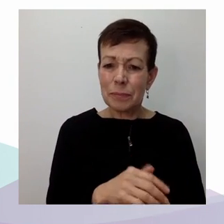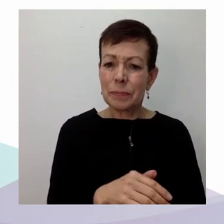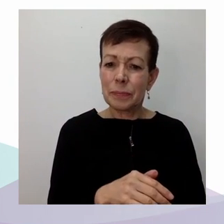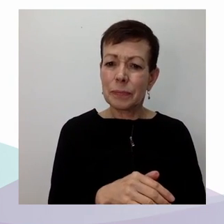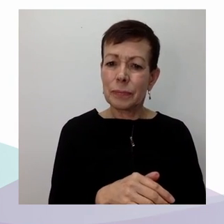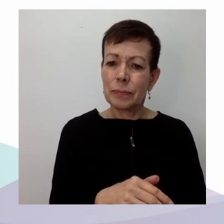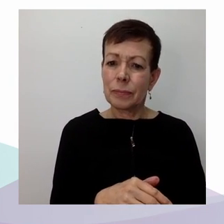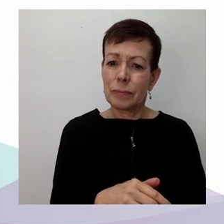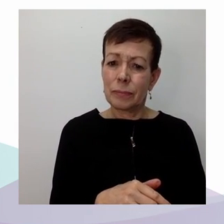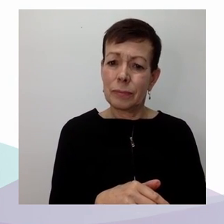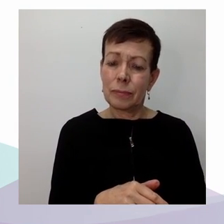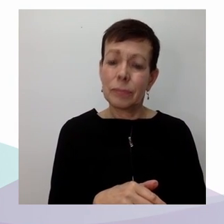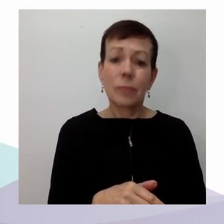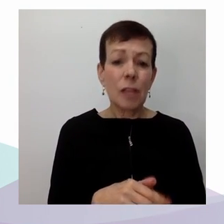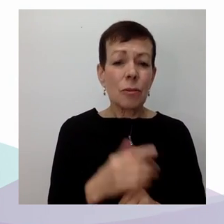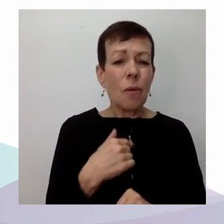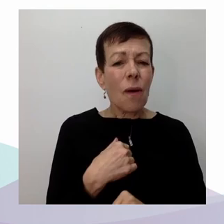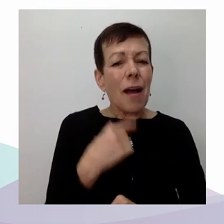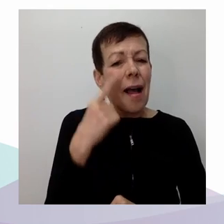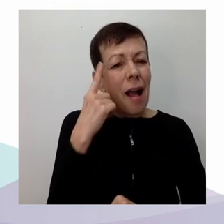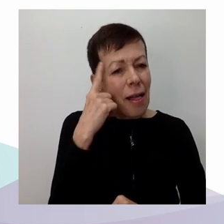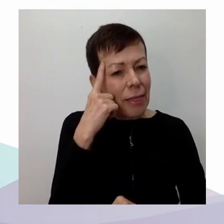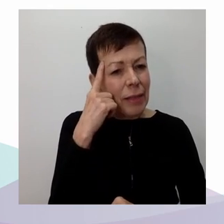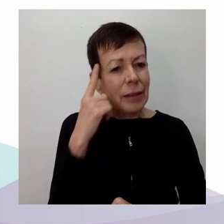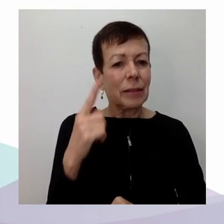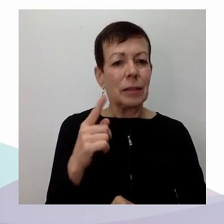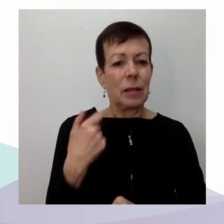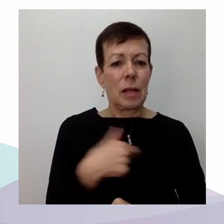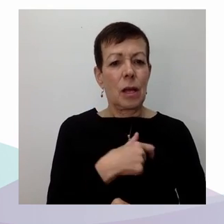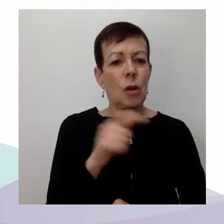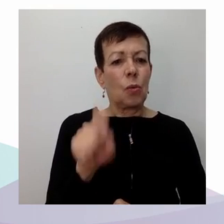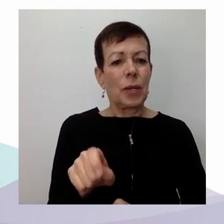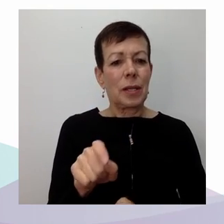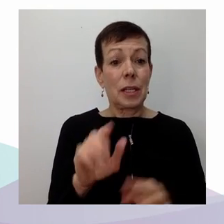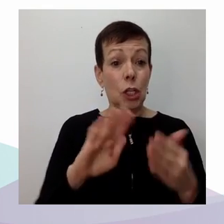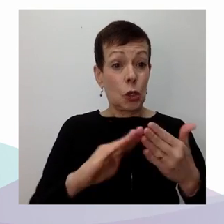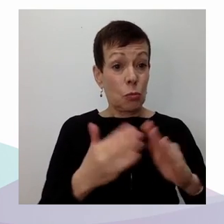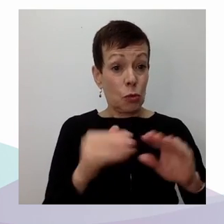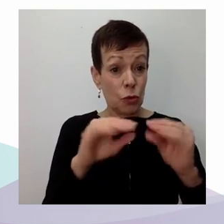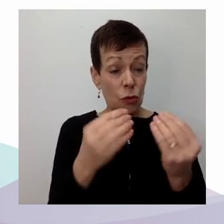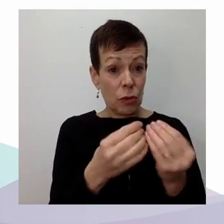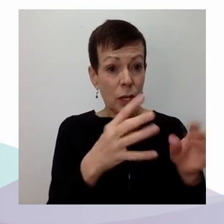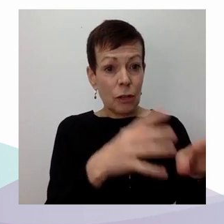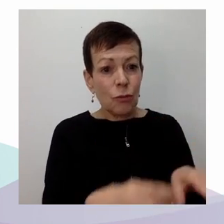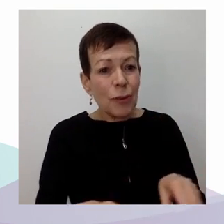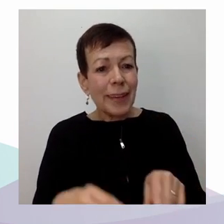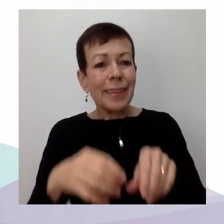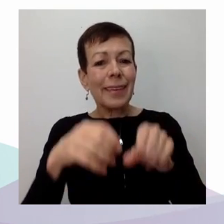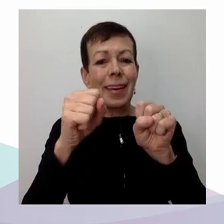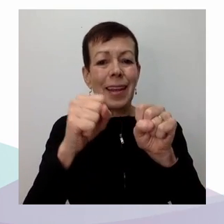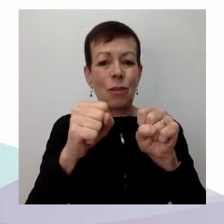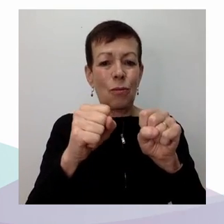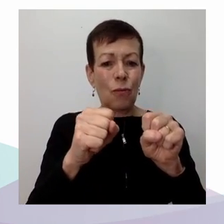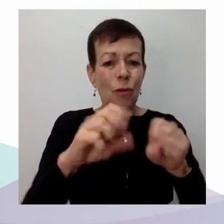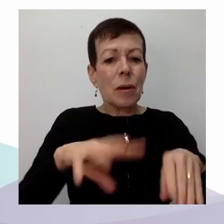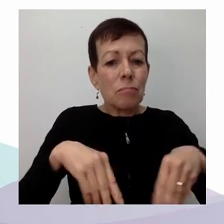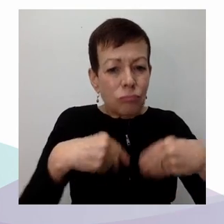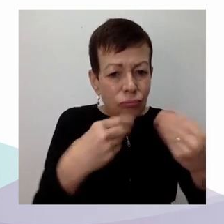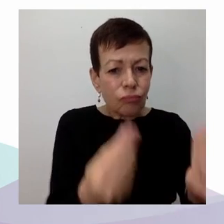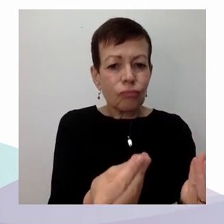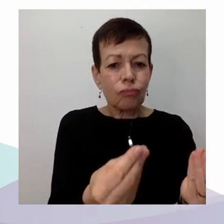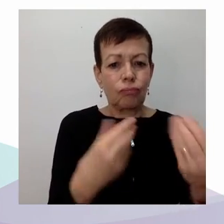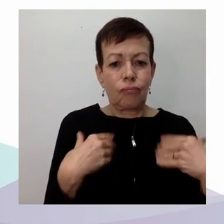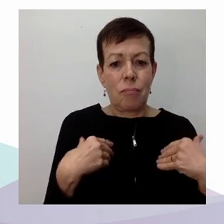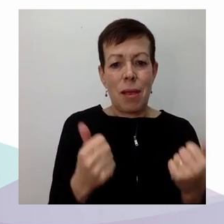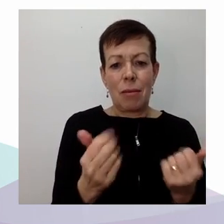ce rôle qui leur est propre. Et j'ai envie de dire un dernier élément sur lequel je souhaiterais faire un